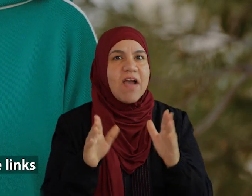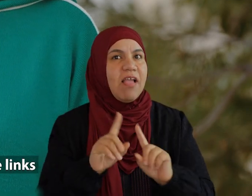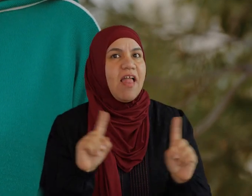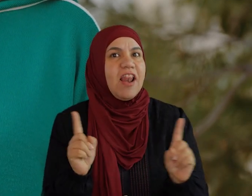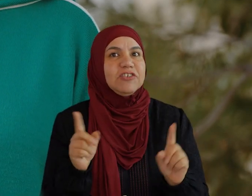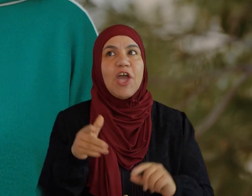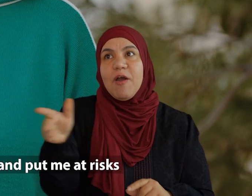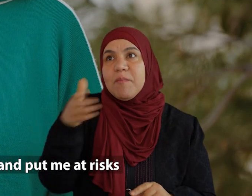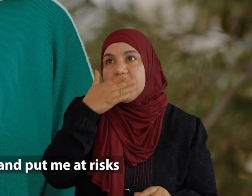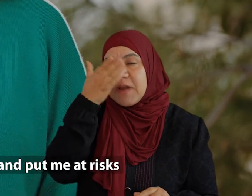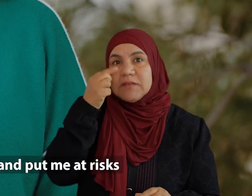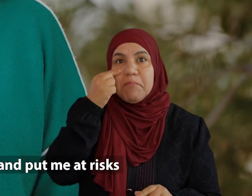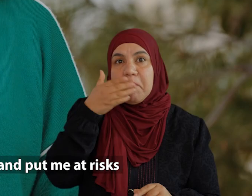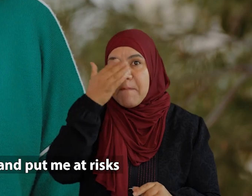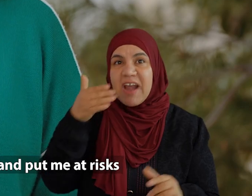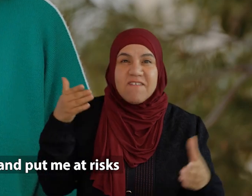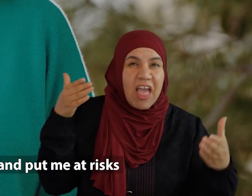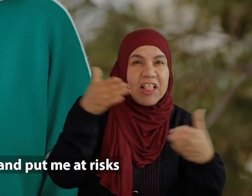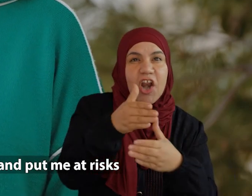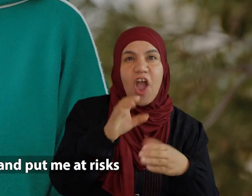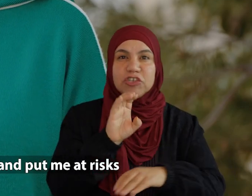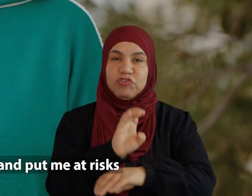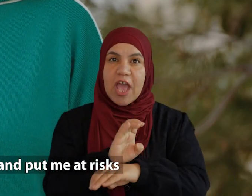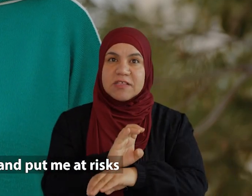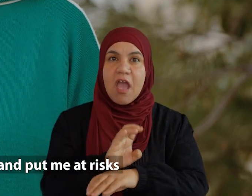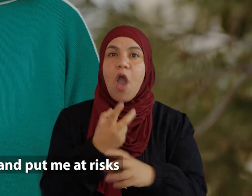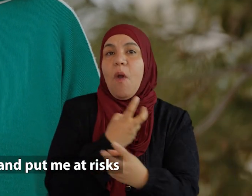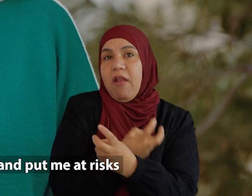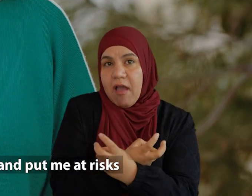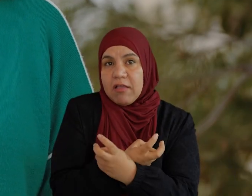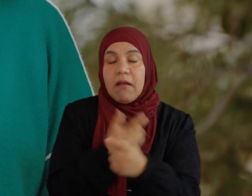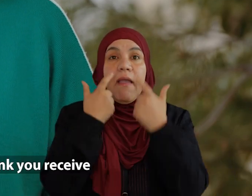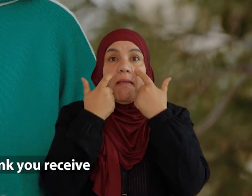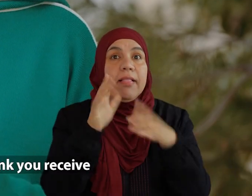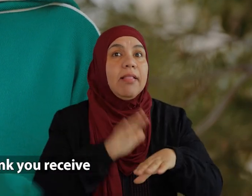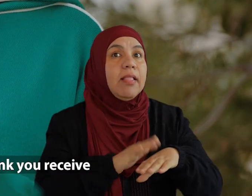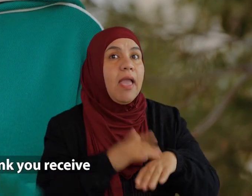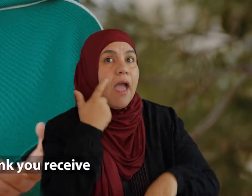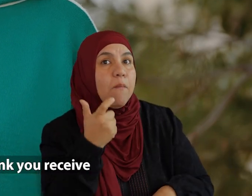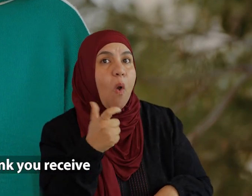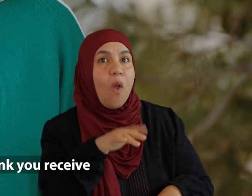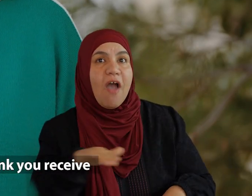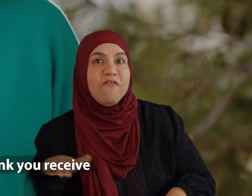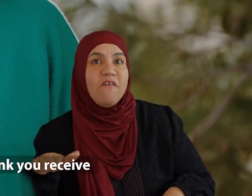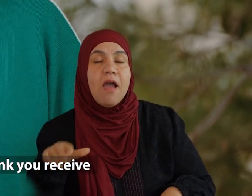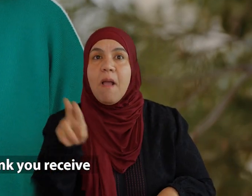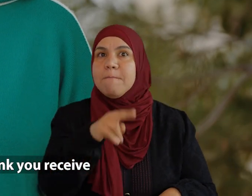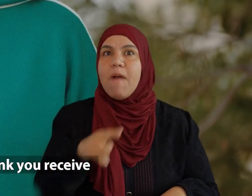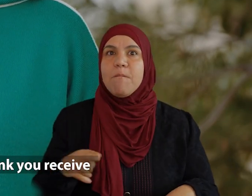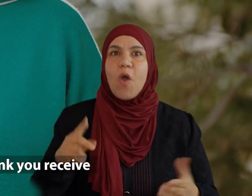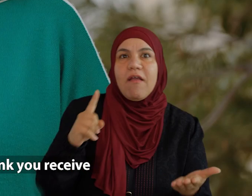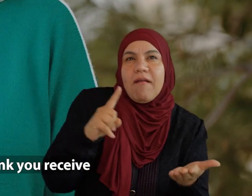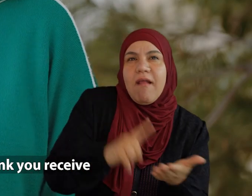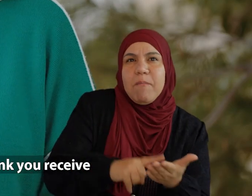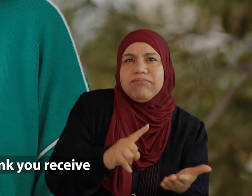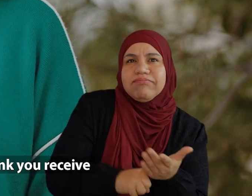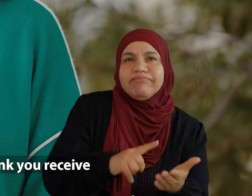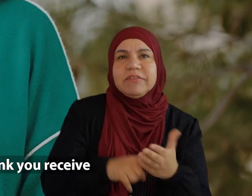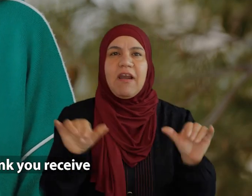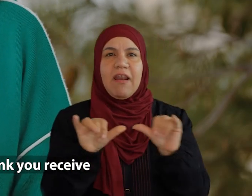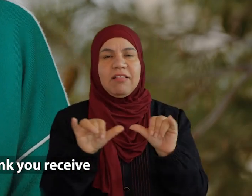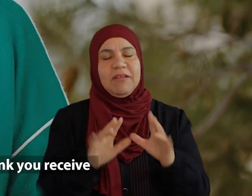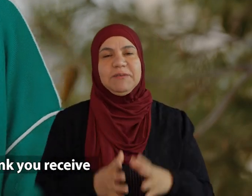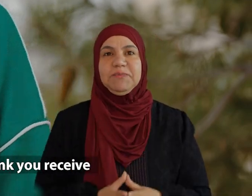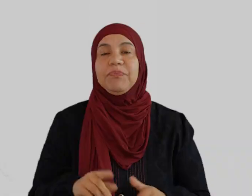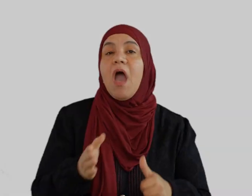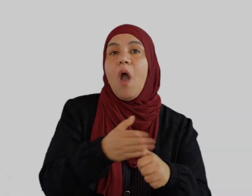وبفتح حاي الروابط ولا بسمح لأي شخص يخترق جهازي أو يعرضني للخطر انتبهوا يا أطفال وكونوا أذكيع ما تفتحوا أي رابط بوصلكم من